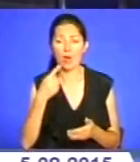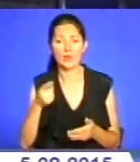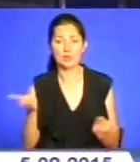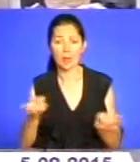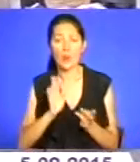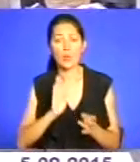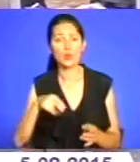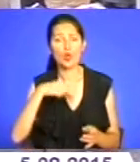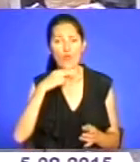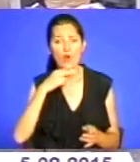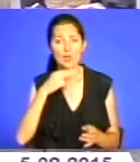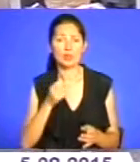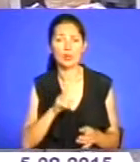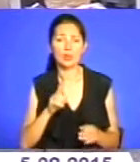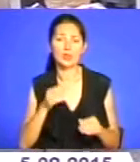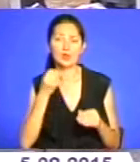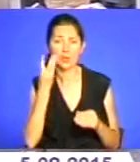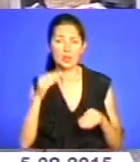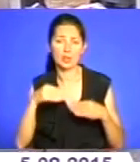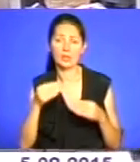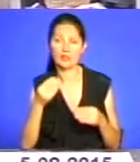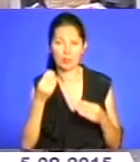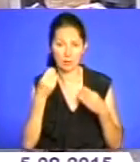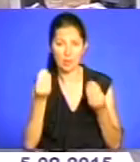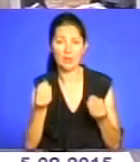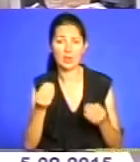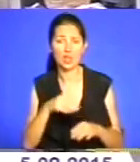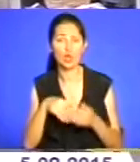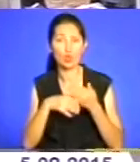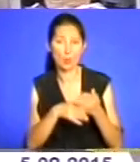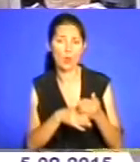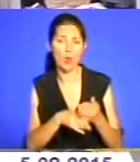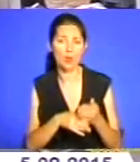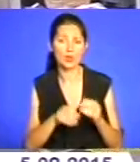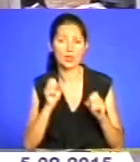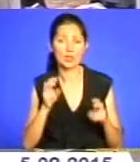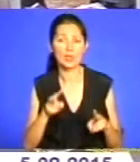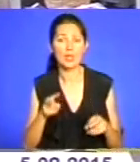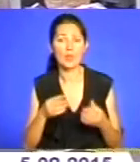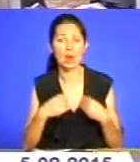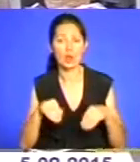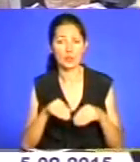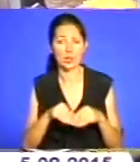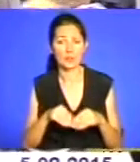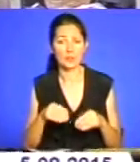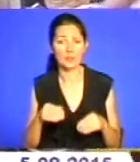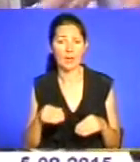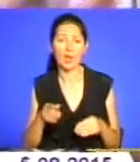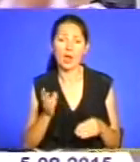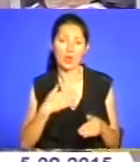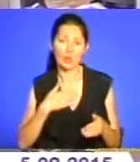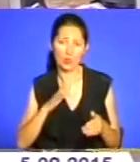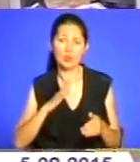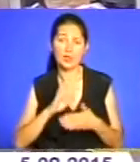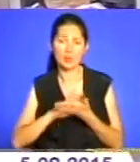родин. У нас було кілька таких ситуацій. Остання ситуація пройшла жінка, сказала, що в неї загинув син.